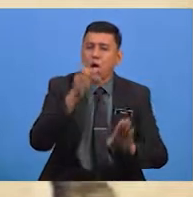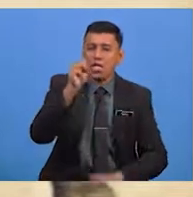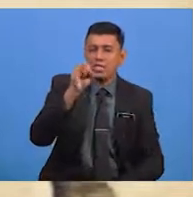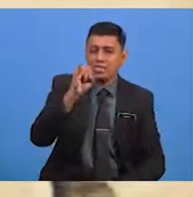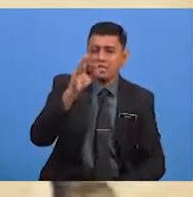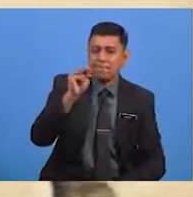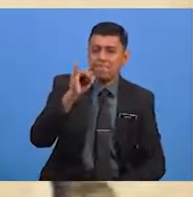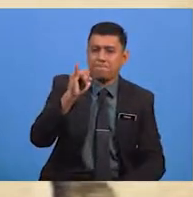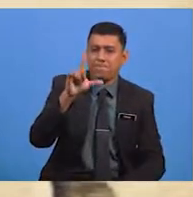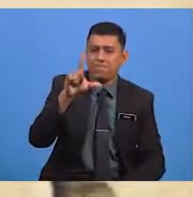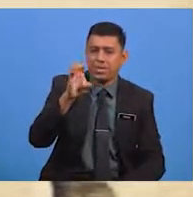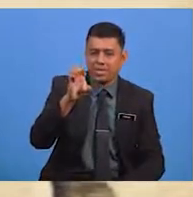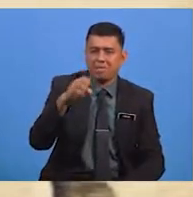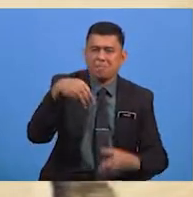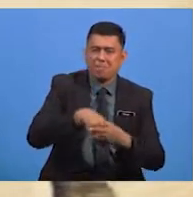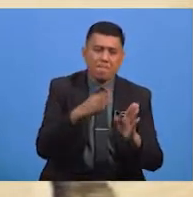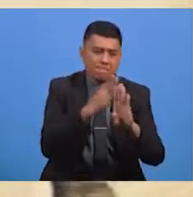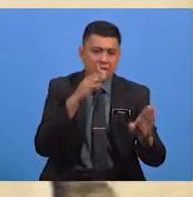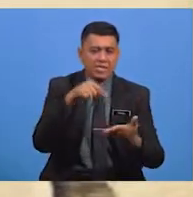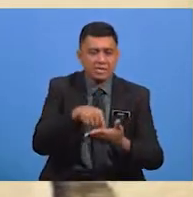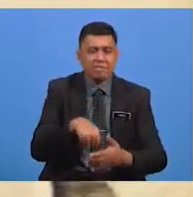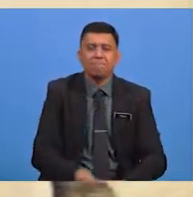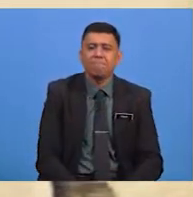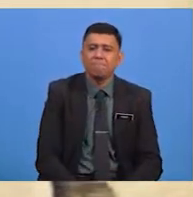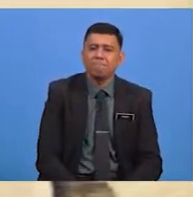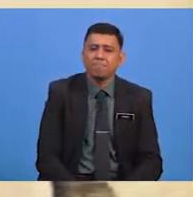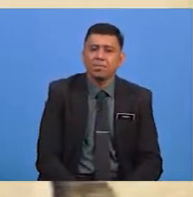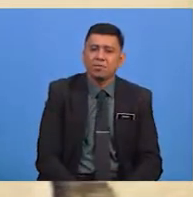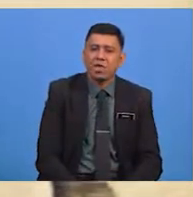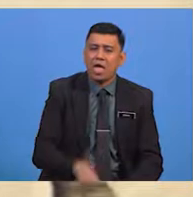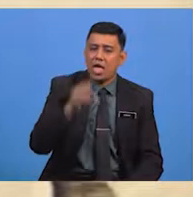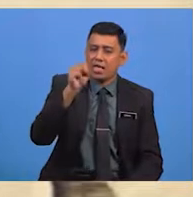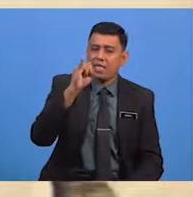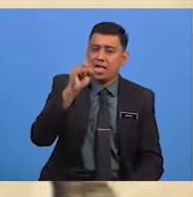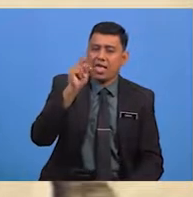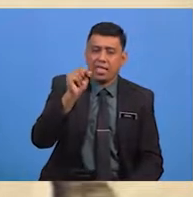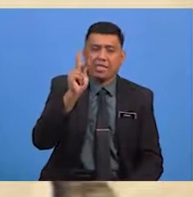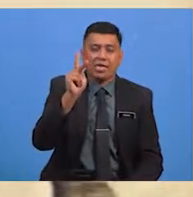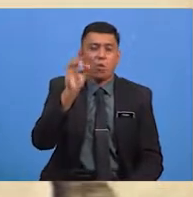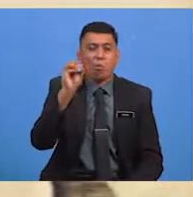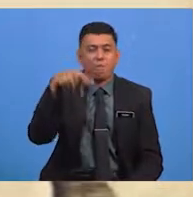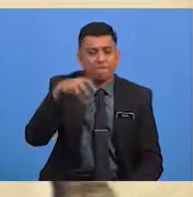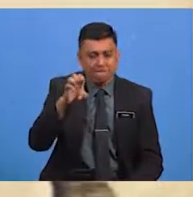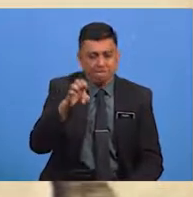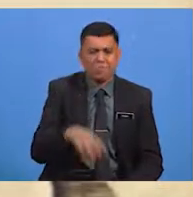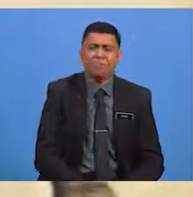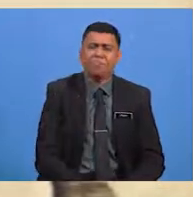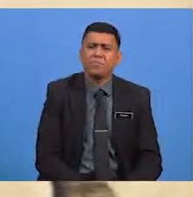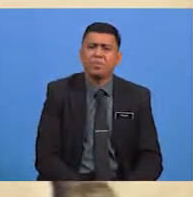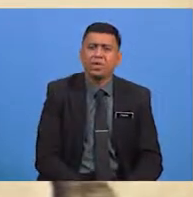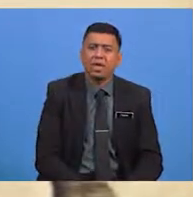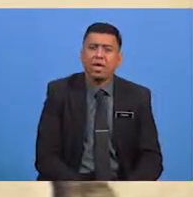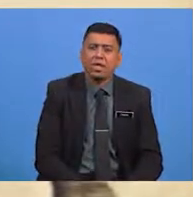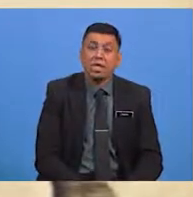Dalam Baris Ini Seterusnya Gaya Bahasa Singkop Iaitu Singkatan